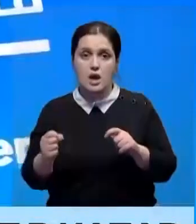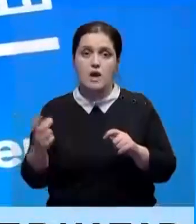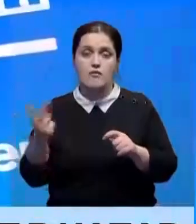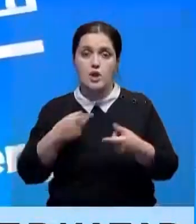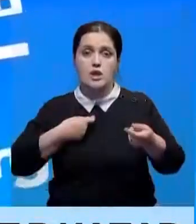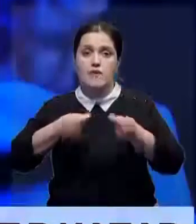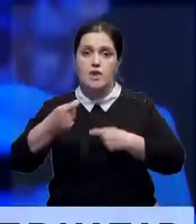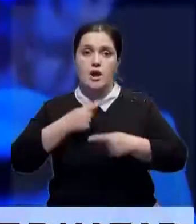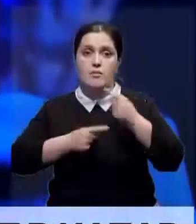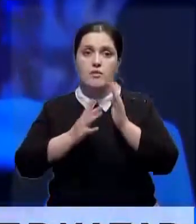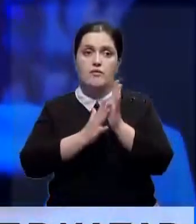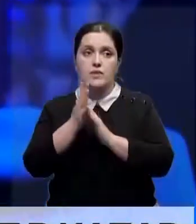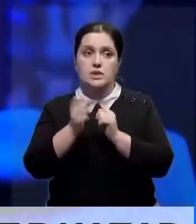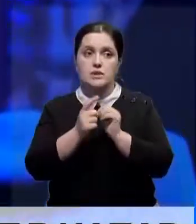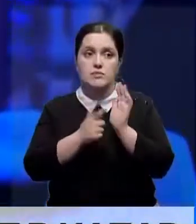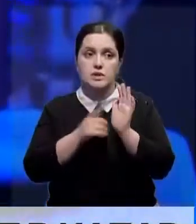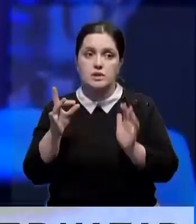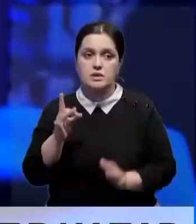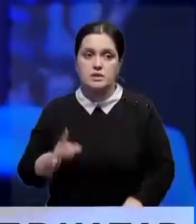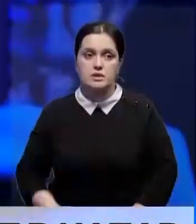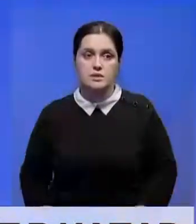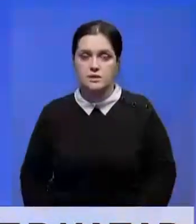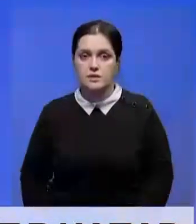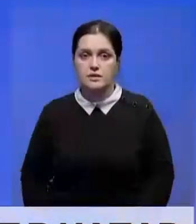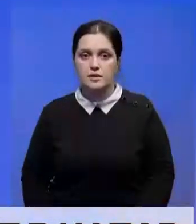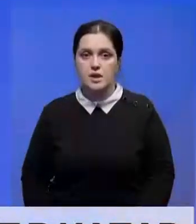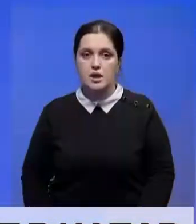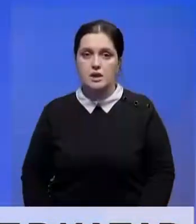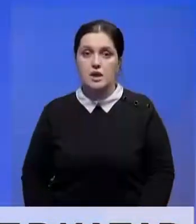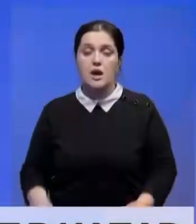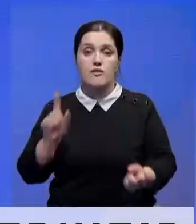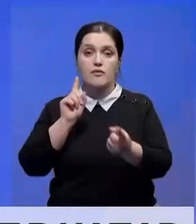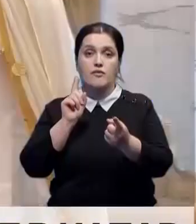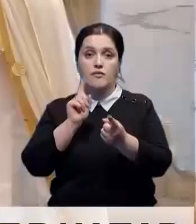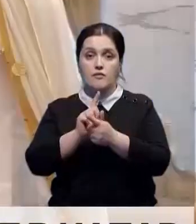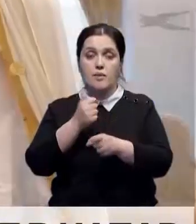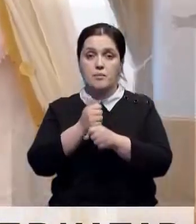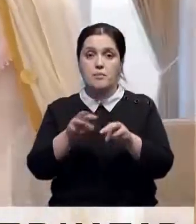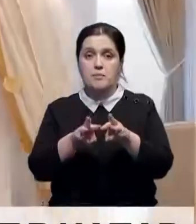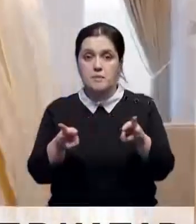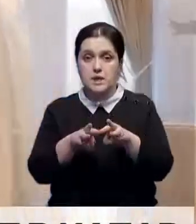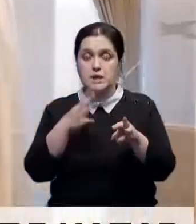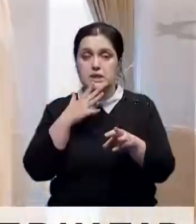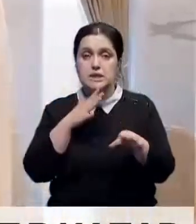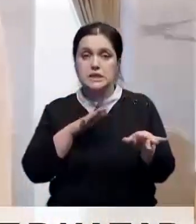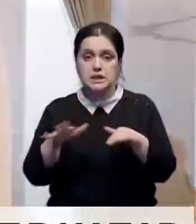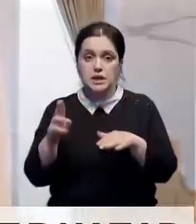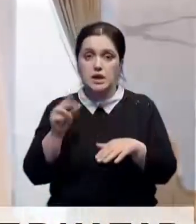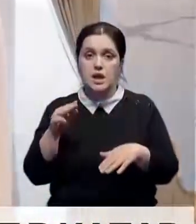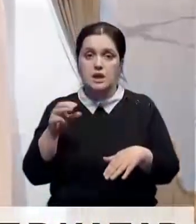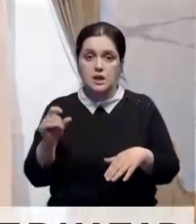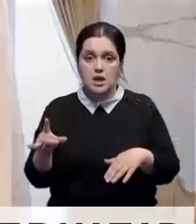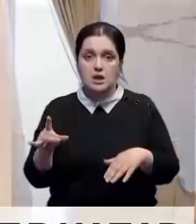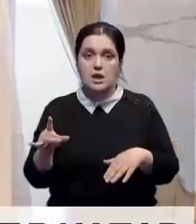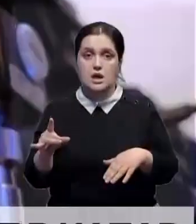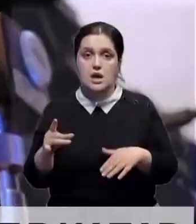двусторонний товароборот вырос в 17 раз. Глава Кабмина также переговорил с премьер-министром, министром иностранных дел Катара, шейхом